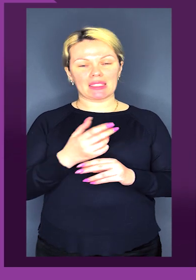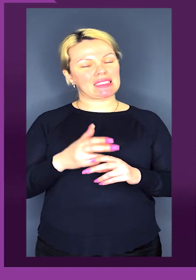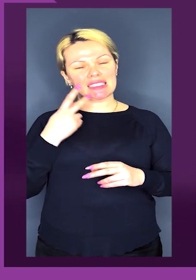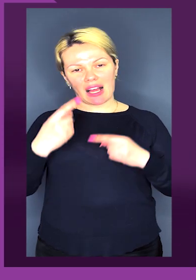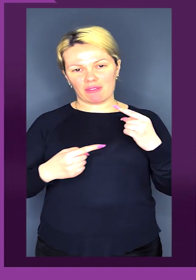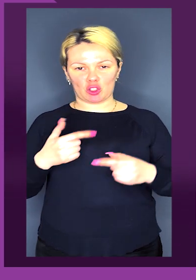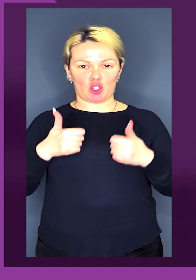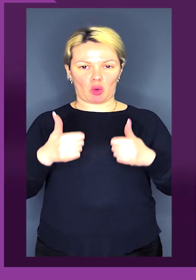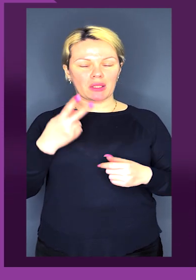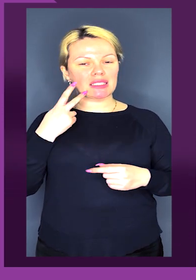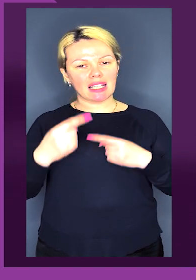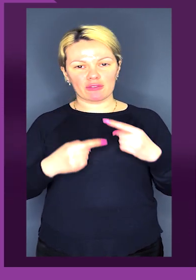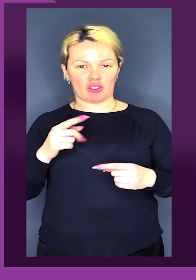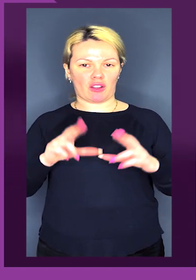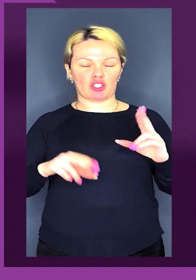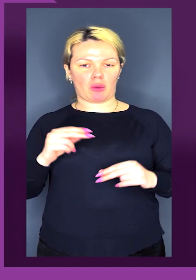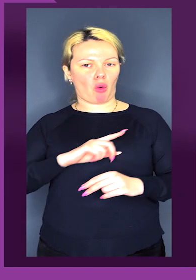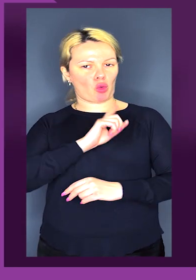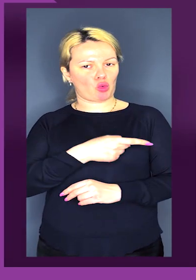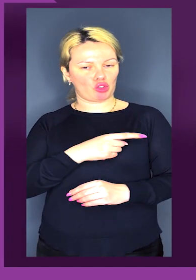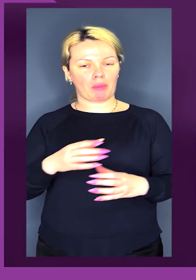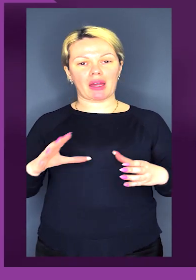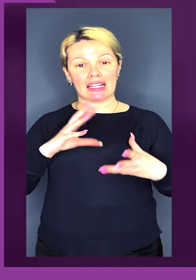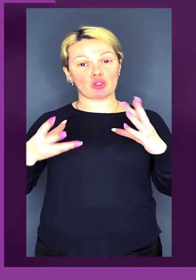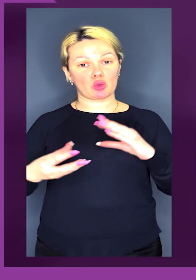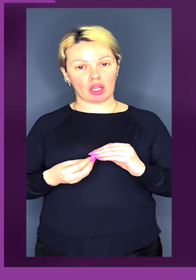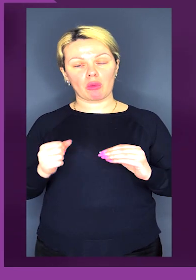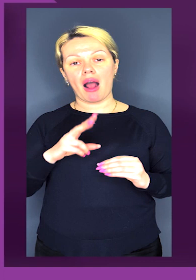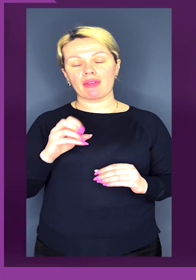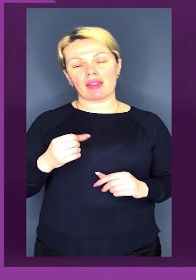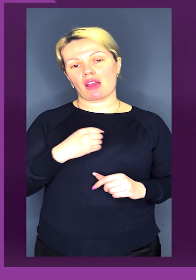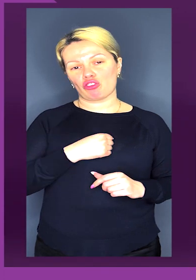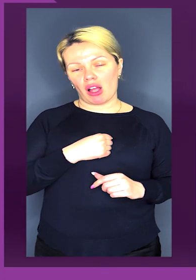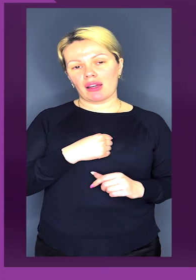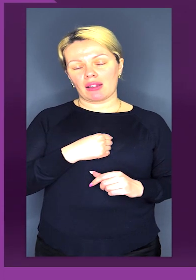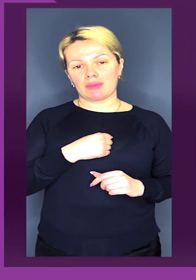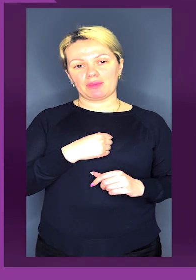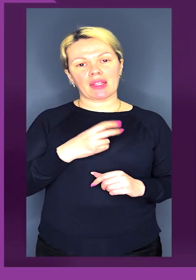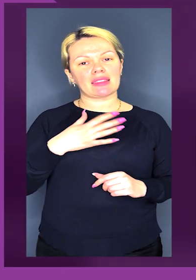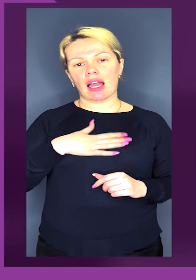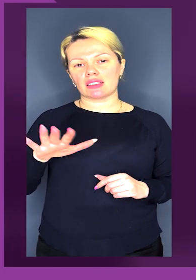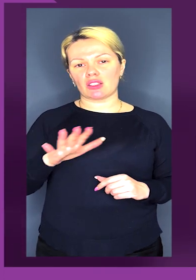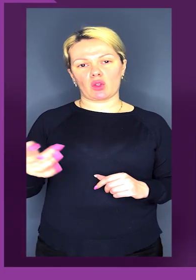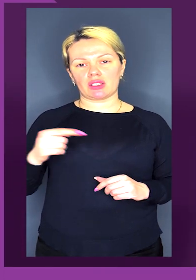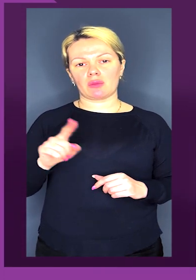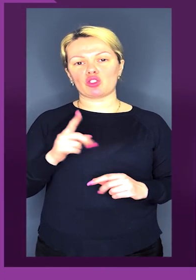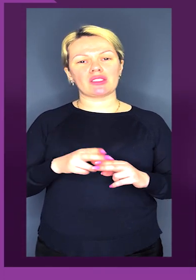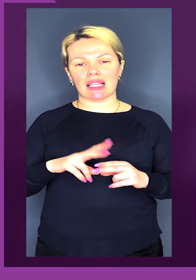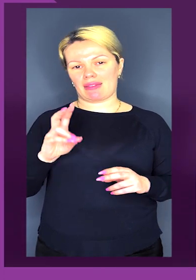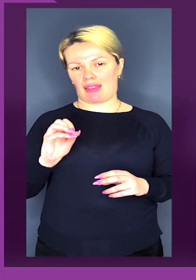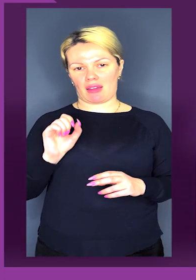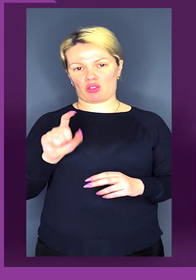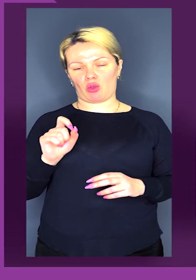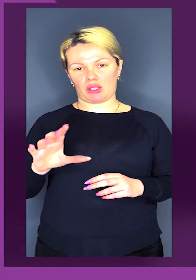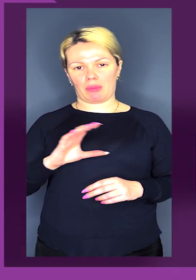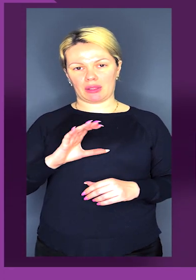Це завжди добре, це завжди вважається потужним результатом. Але, на жаль, незадоволений тим, що це не